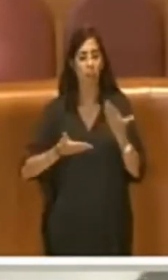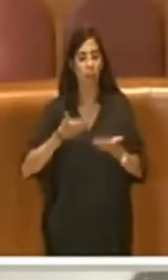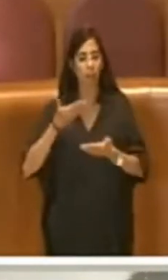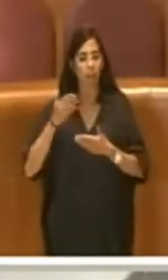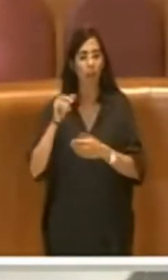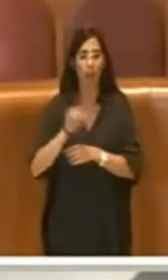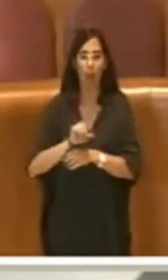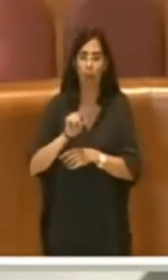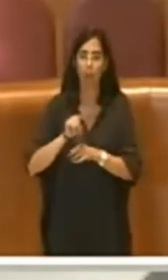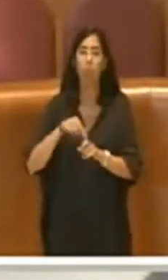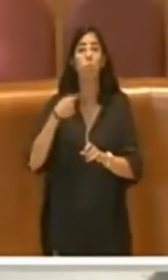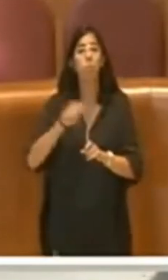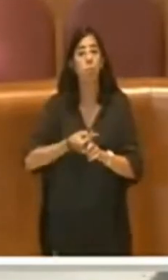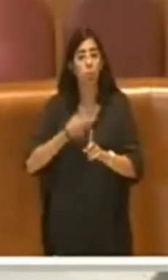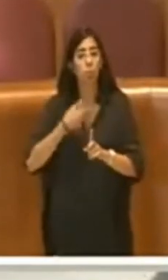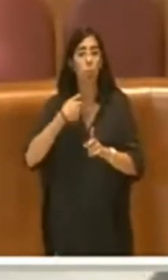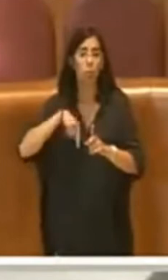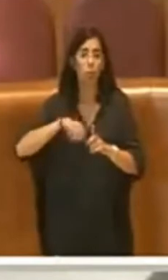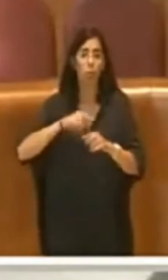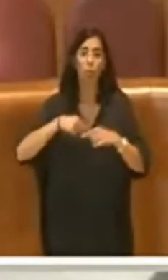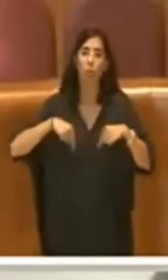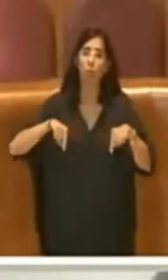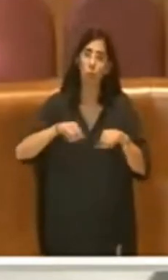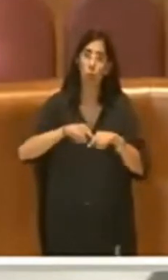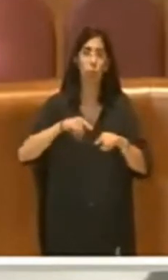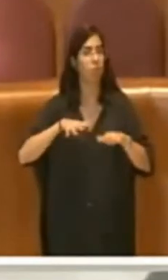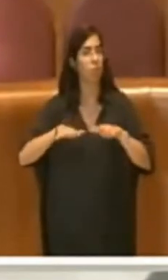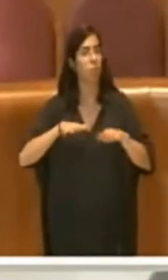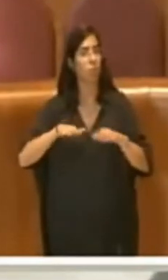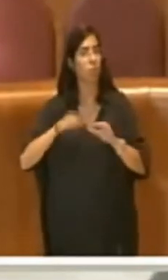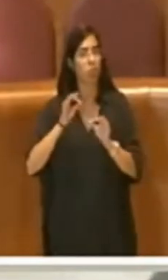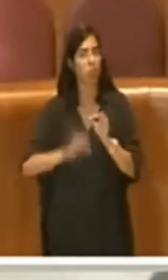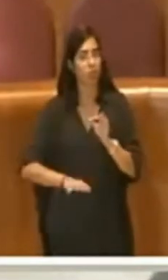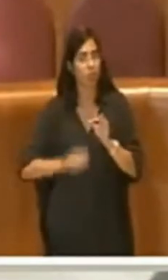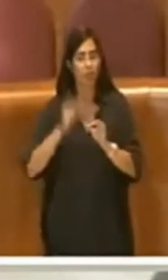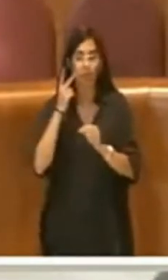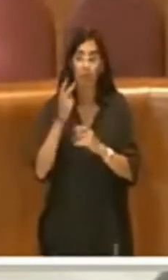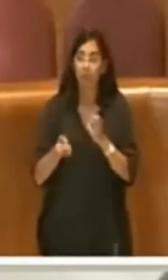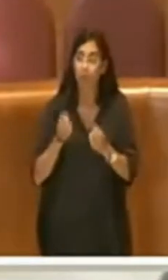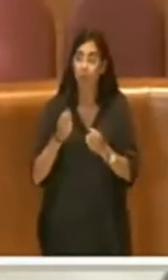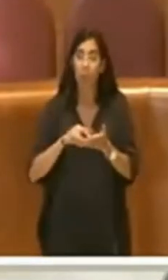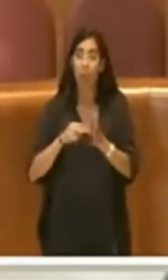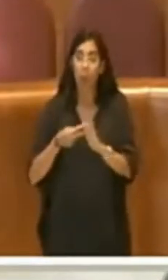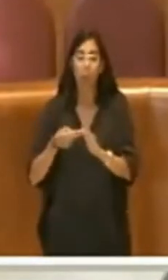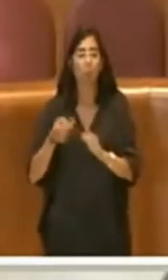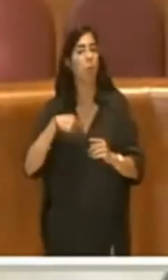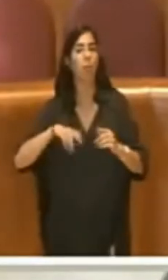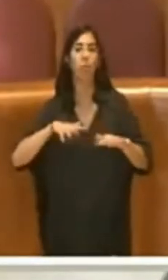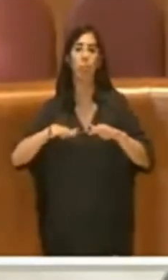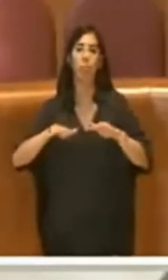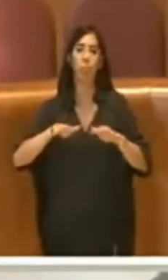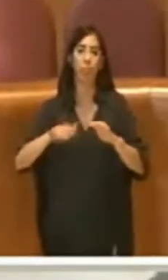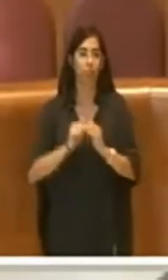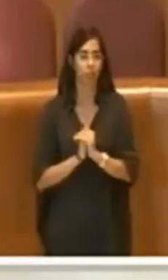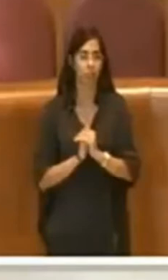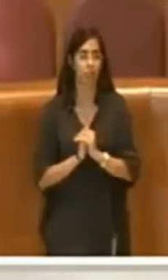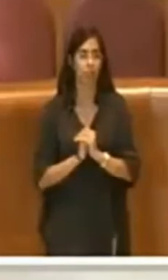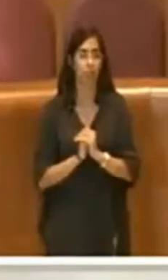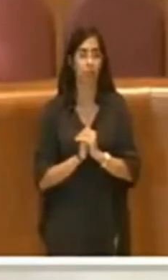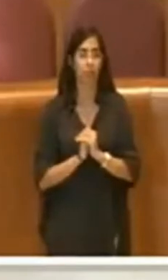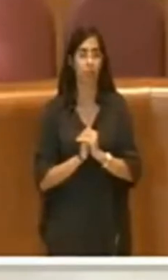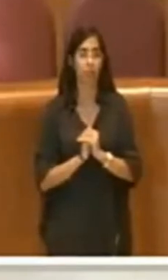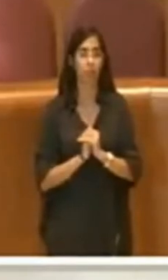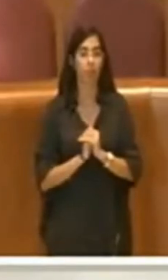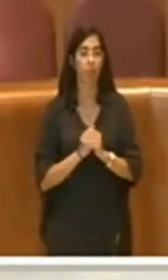mossa in modo tempestivo relativamente alle problematiche che si stanno affrontando. Io credo che sia comunque opportuno